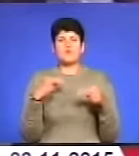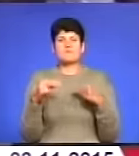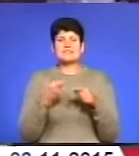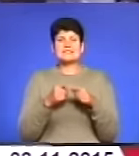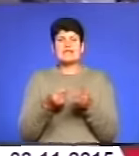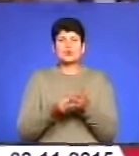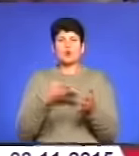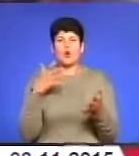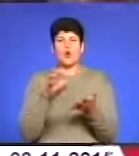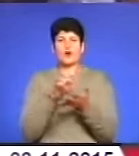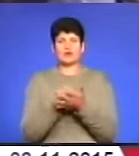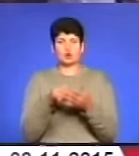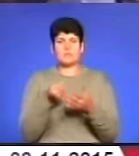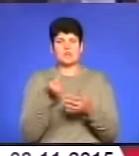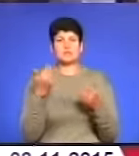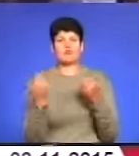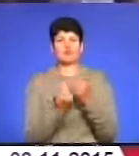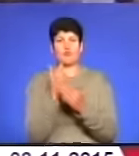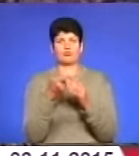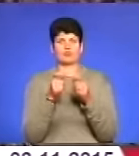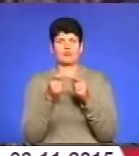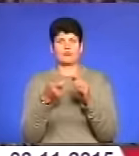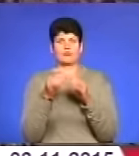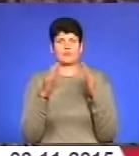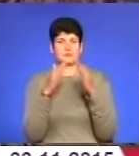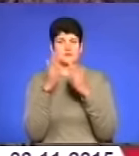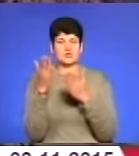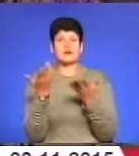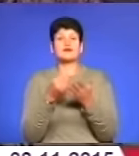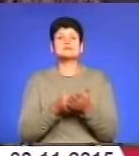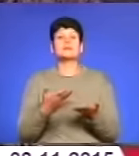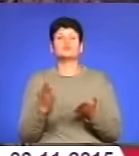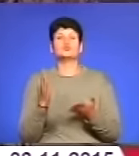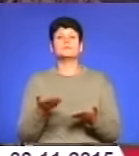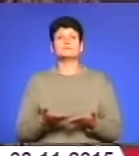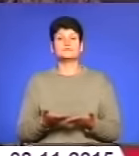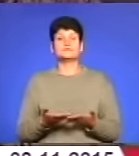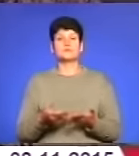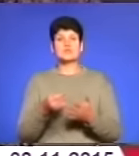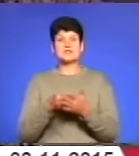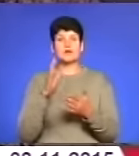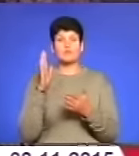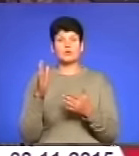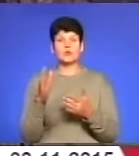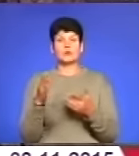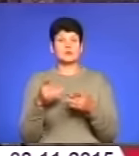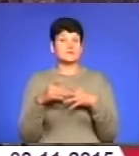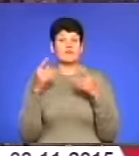орендної плати в новому комплексі. Але яка ціна буде? Тут ціна буде, може, ого.